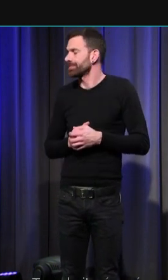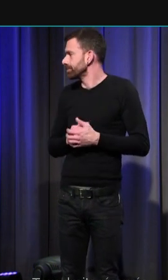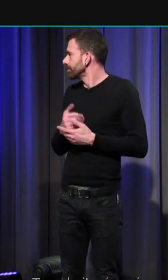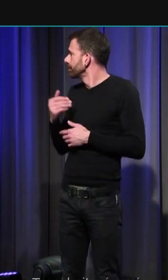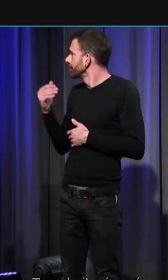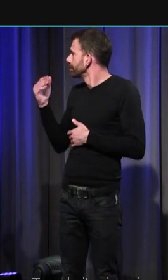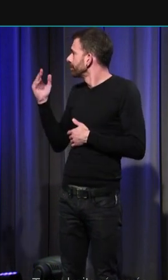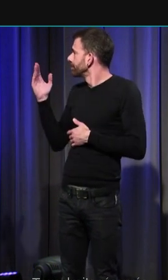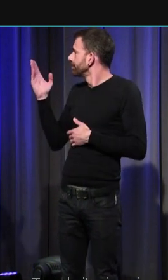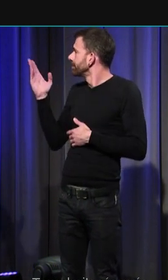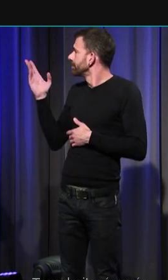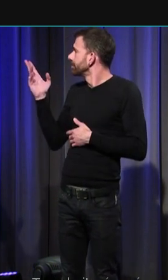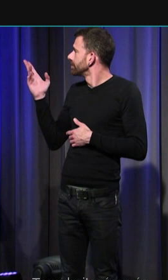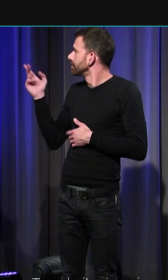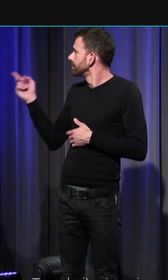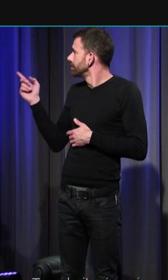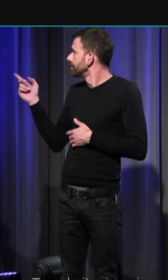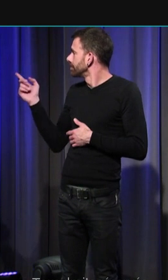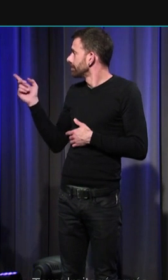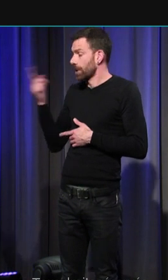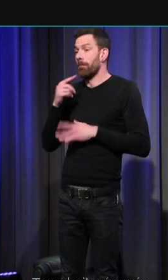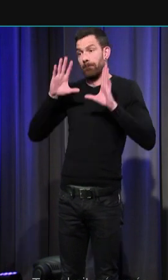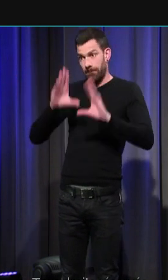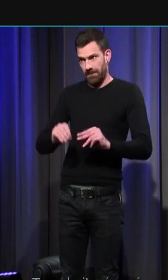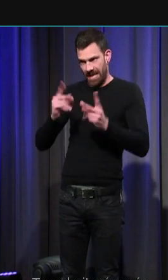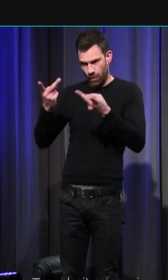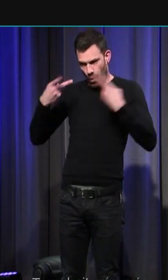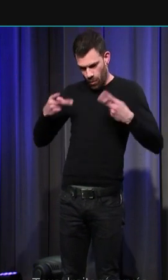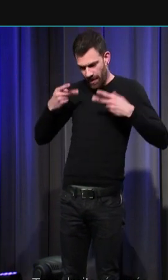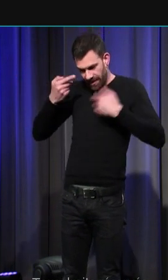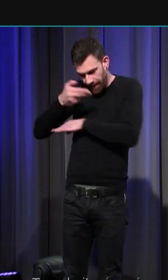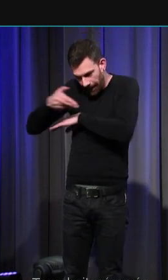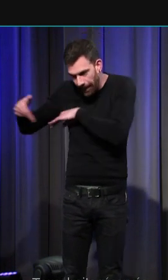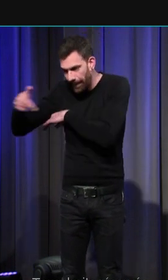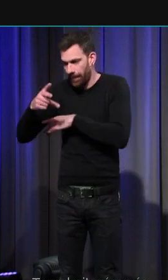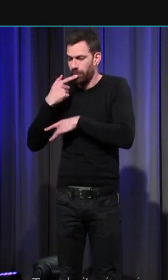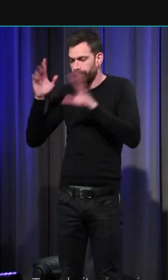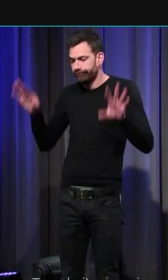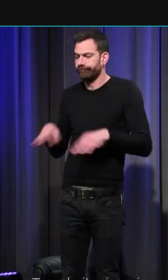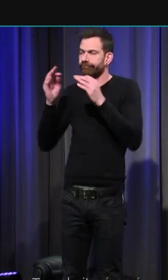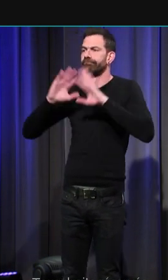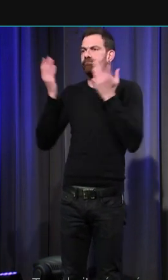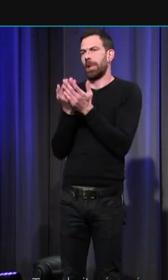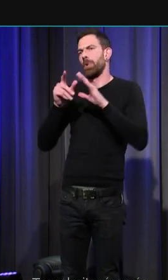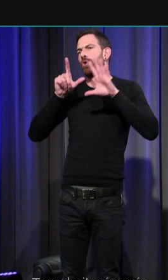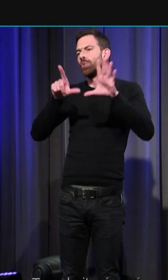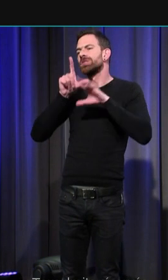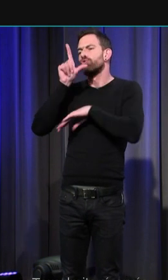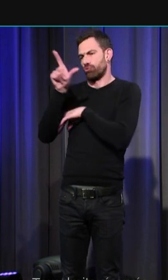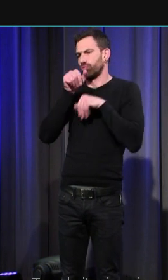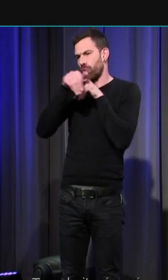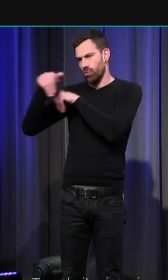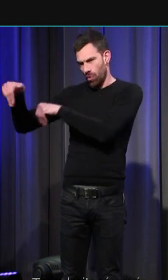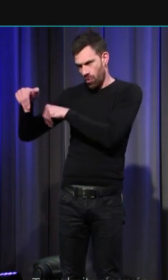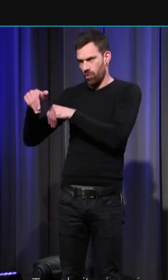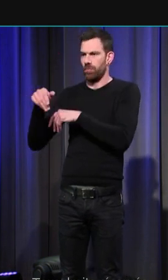voyez que dans l'emprise qui nous était autorisée nous avons pu mettre au jour à peu près 72 sépultures pour la première